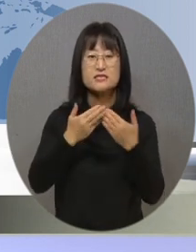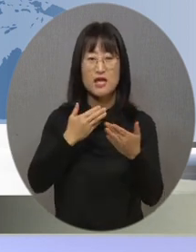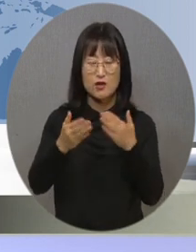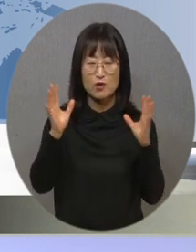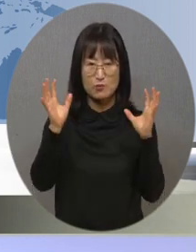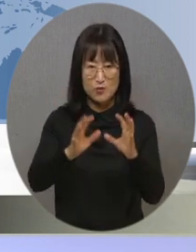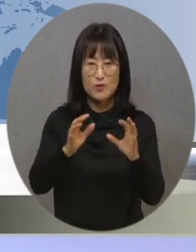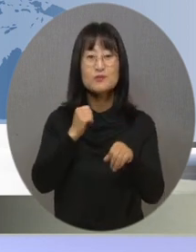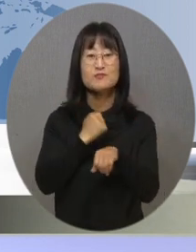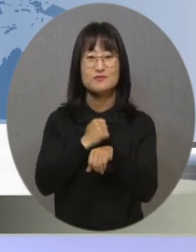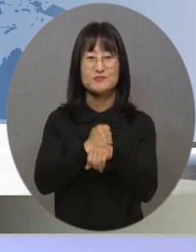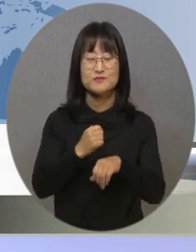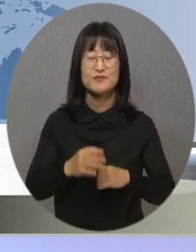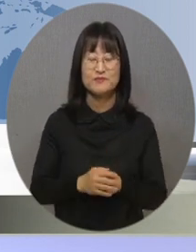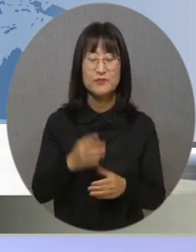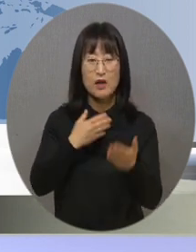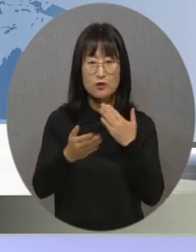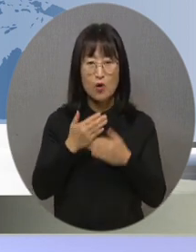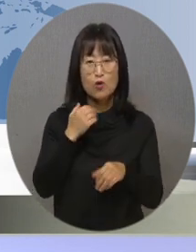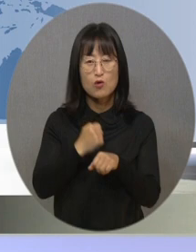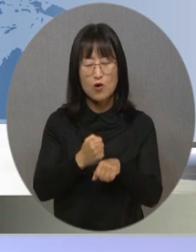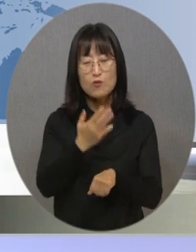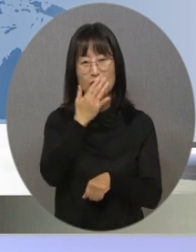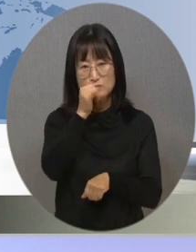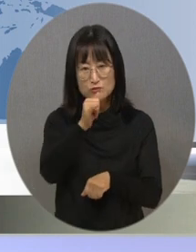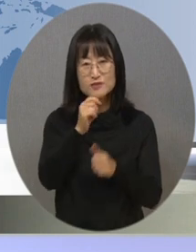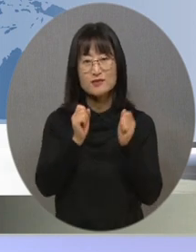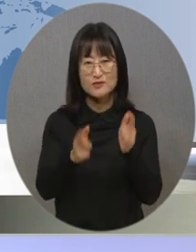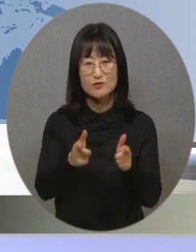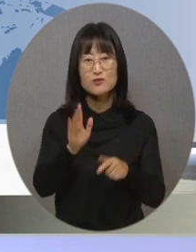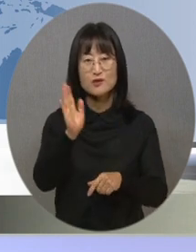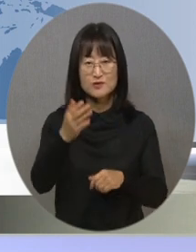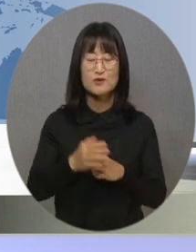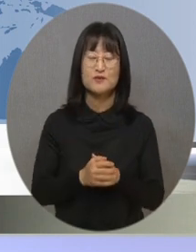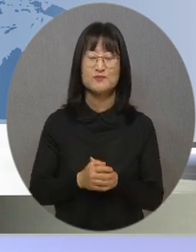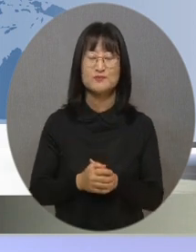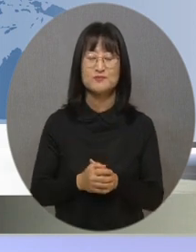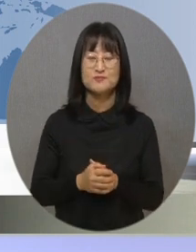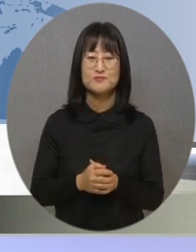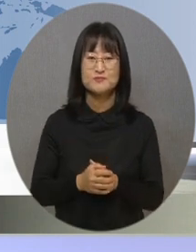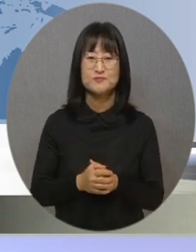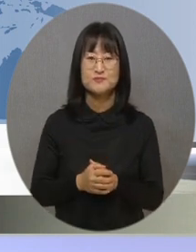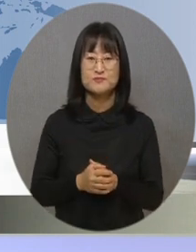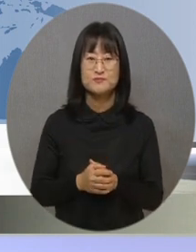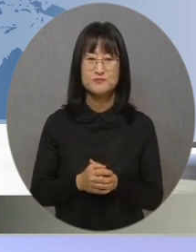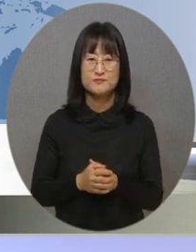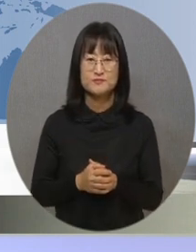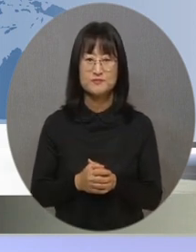유니버설 디자인을 체험하고 경험해 볼 수 있었는데요. 최유라 기자가 안내합니다.